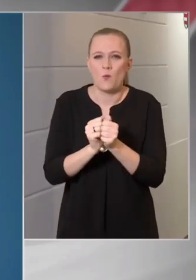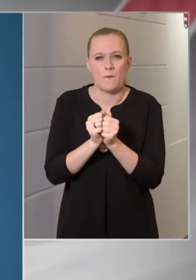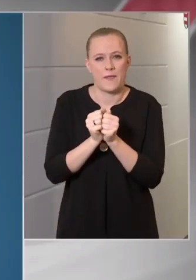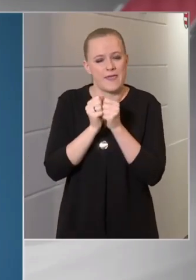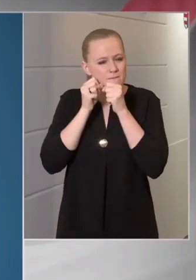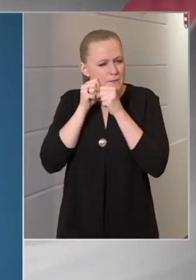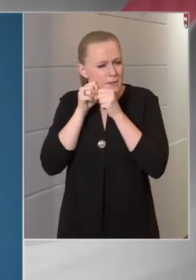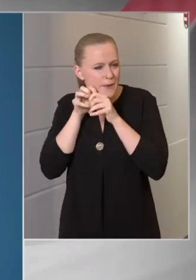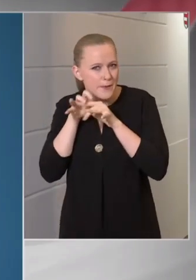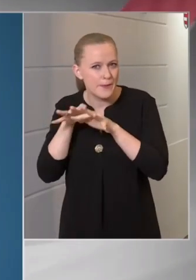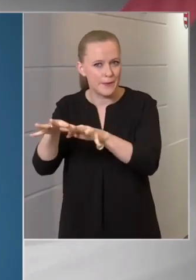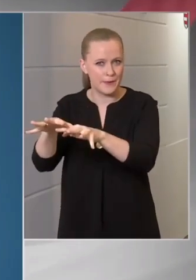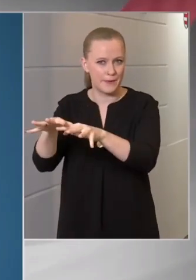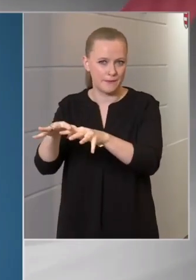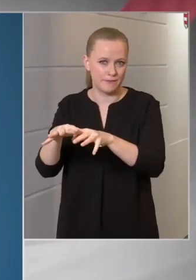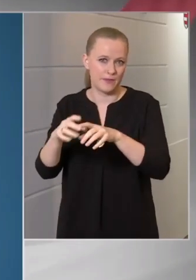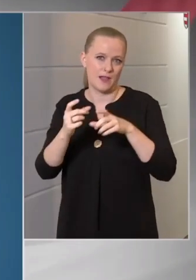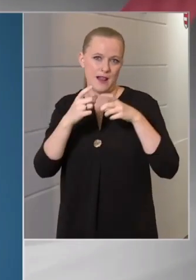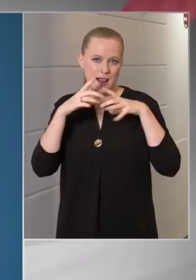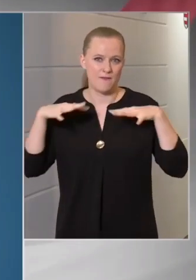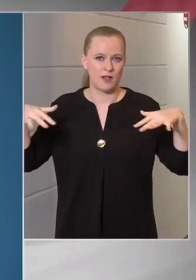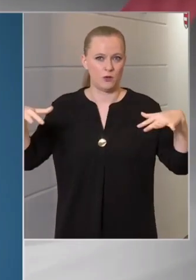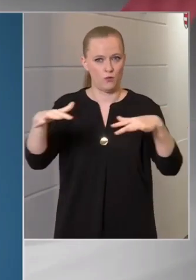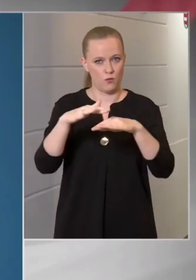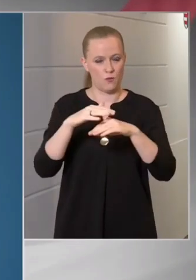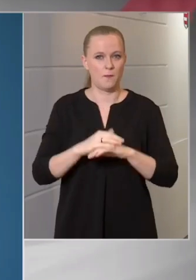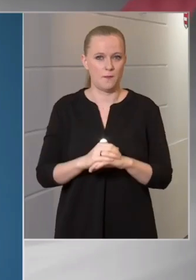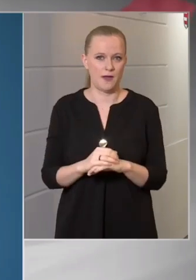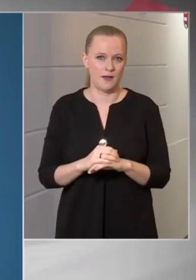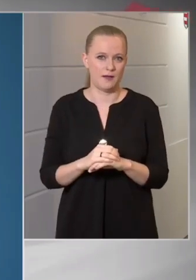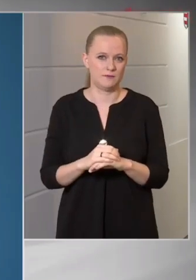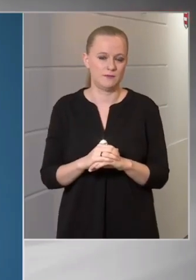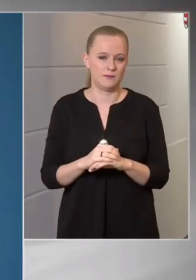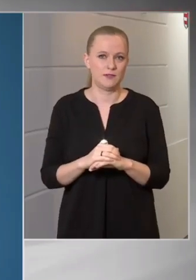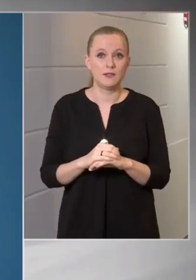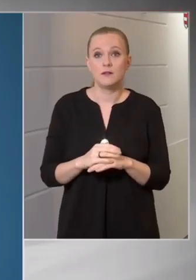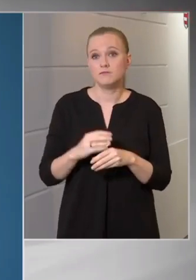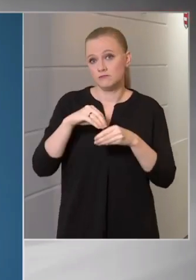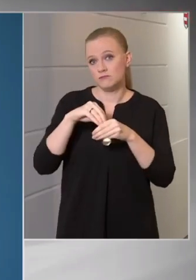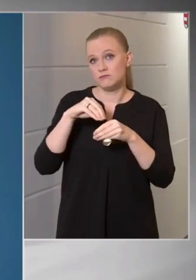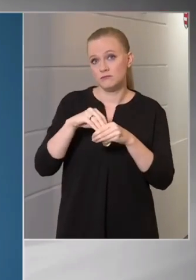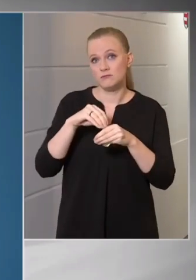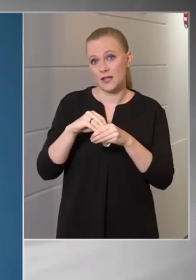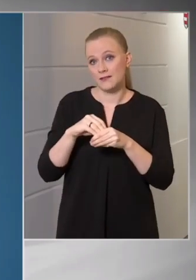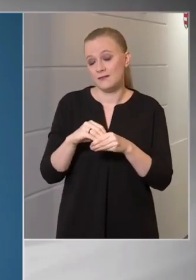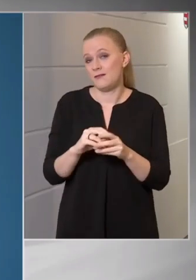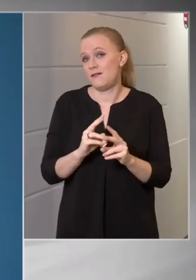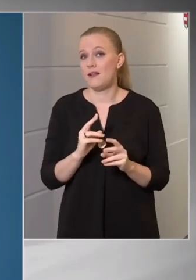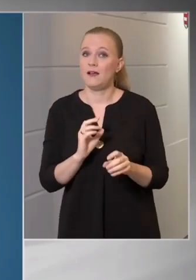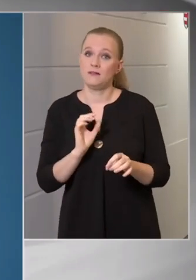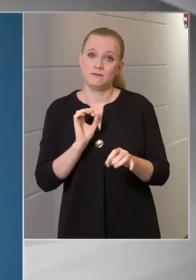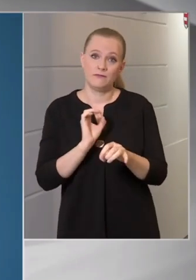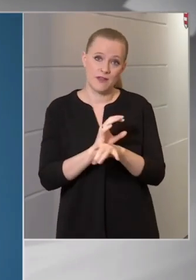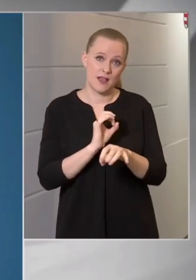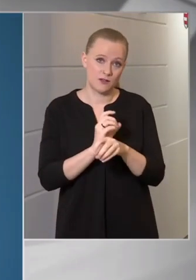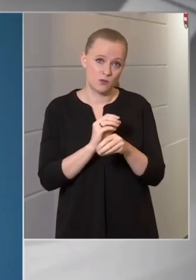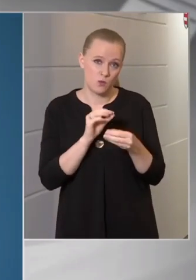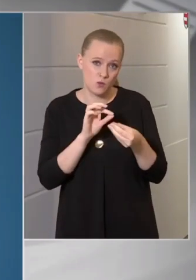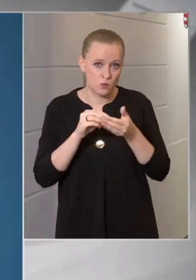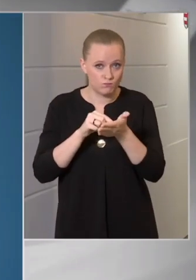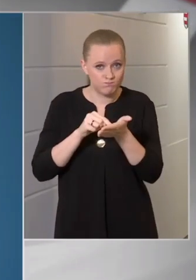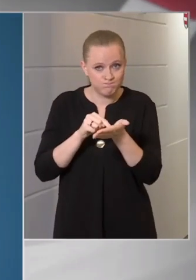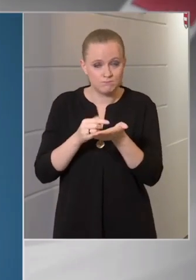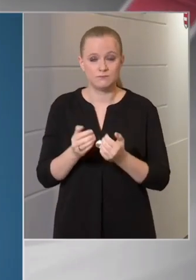fújja ki a levegőbe azt a levegőt, amiben tartalmazhatja a fertőző ágenseket.